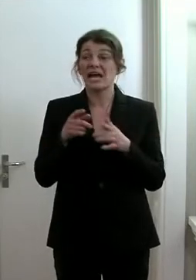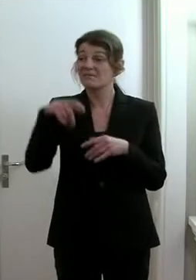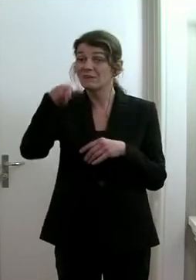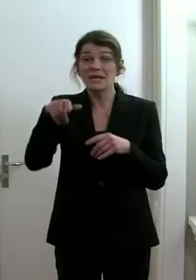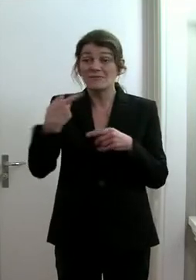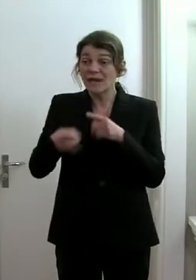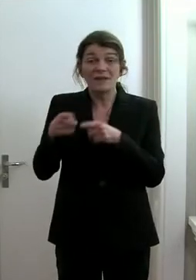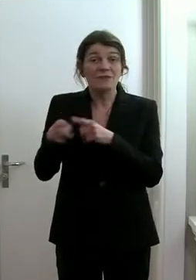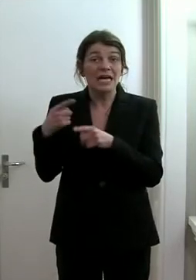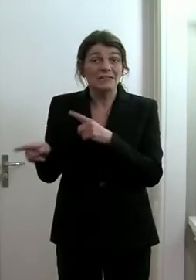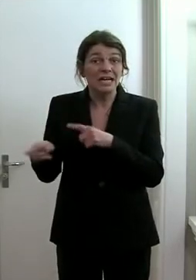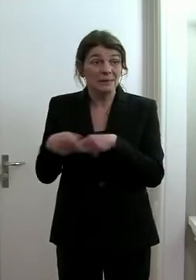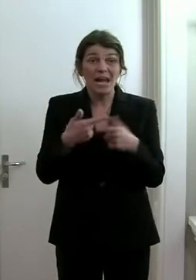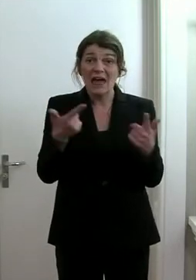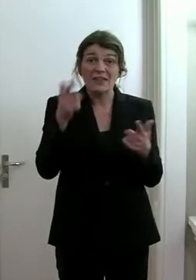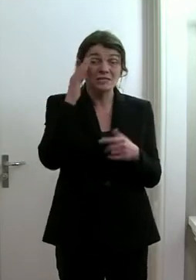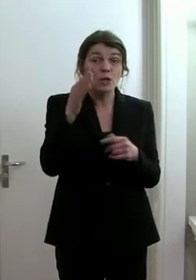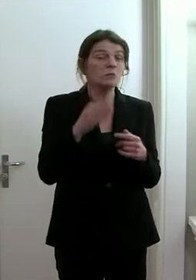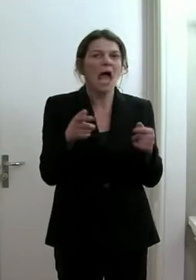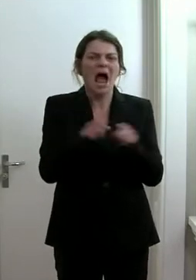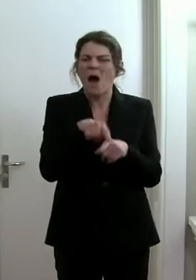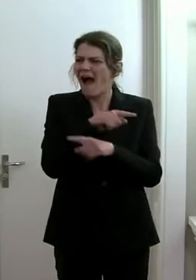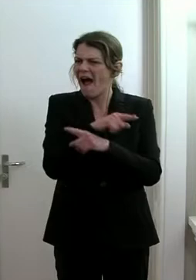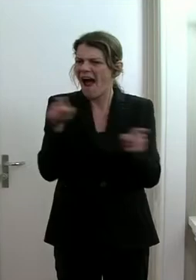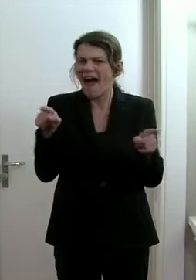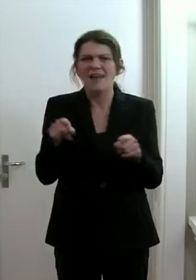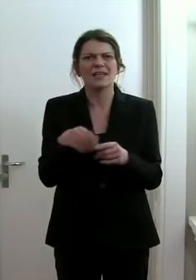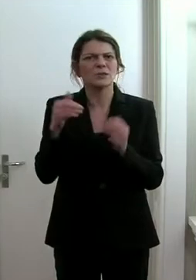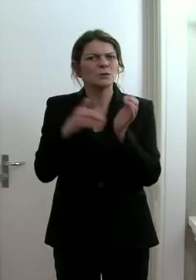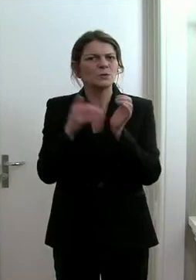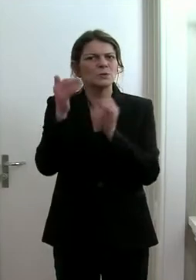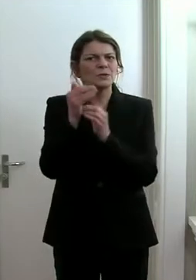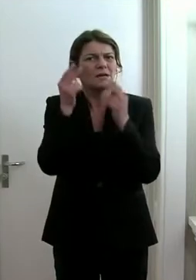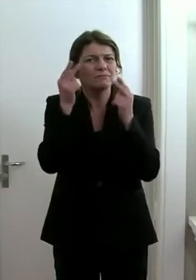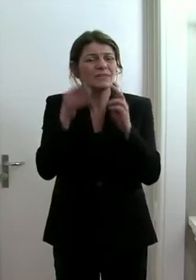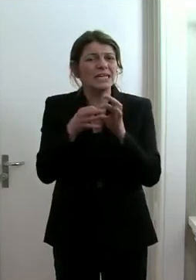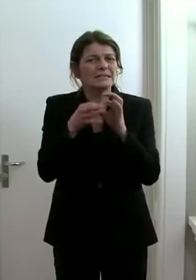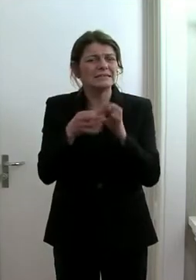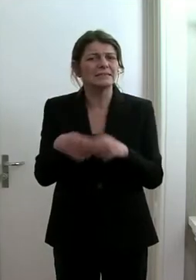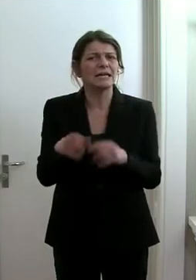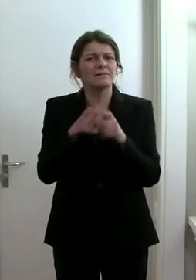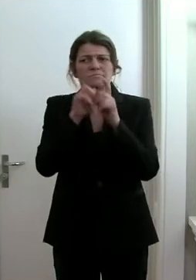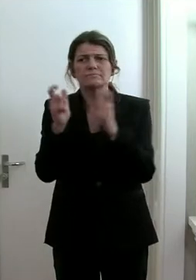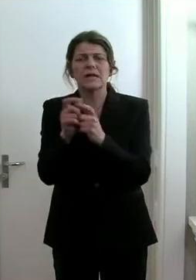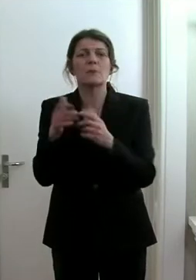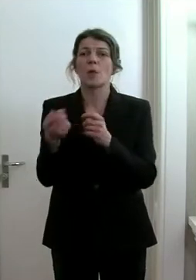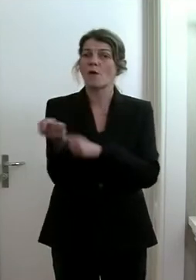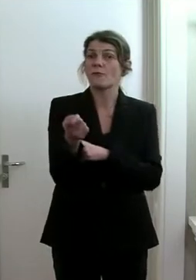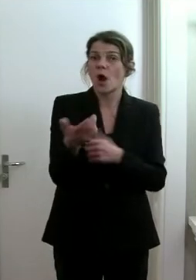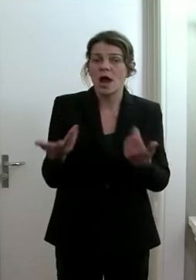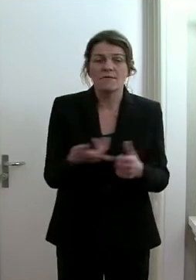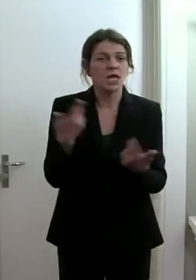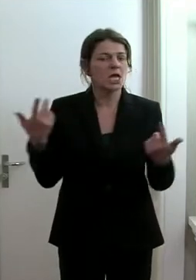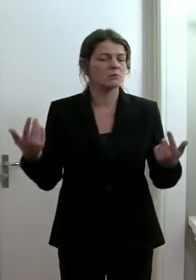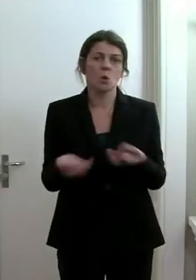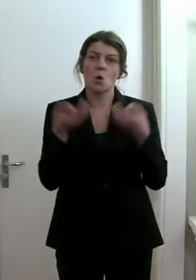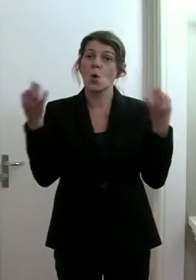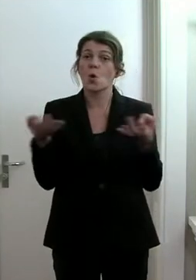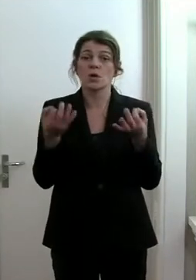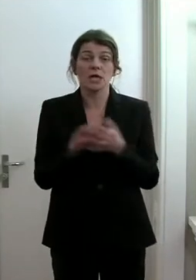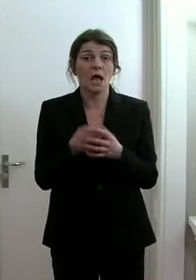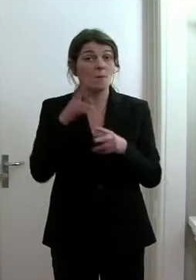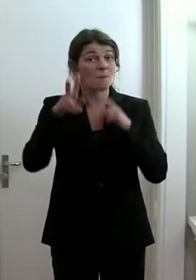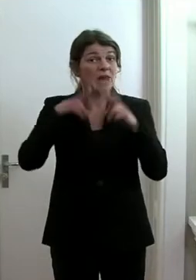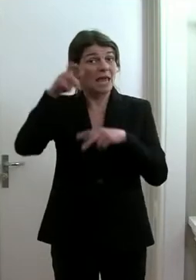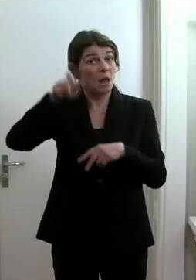Landespolizei, wie auch bei allen weiteren systemkritischen Einheiten, wie bei der Feuerwehr oder dem